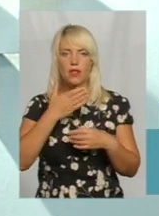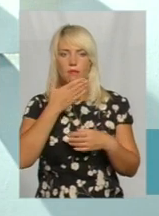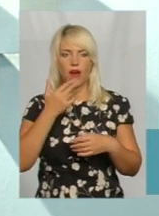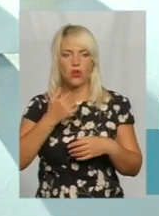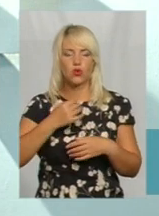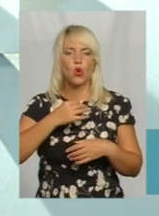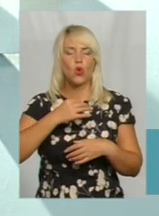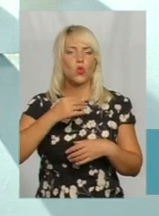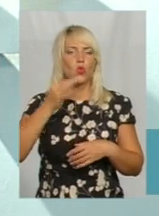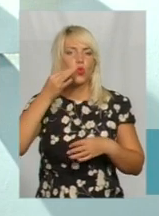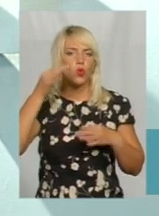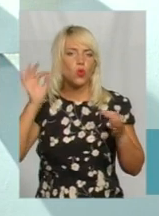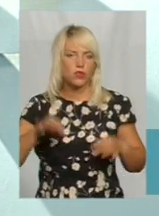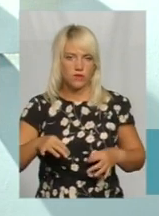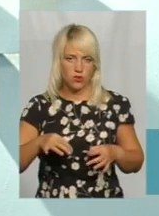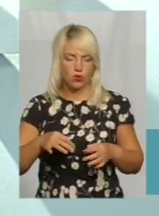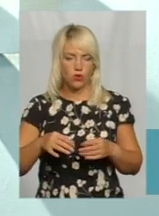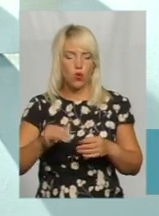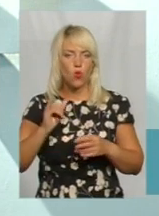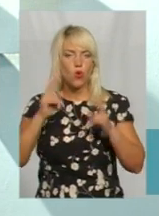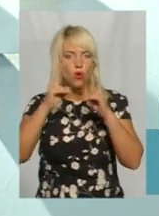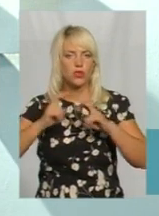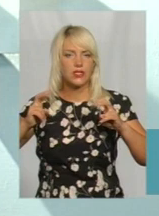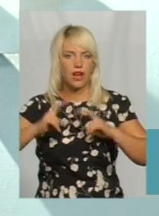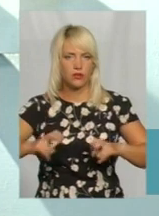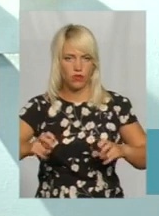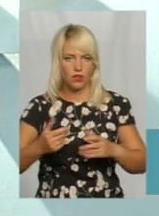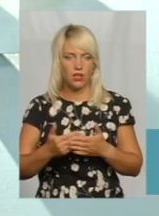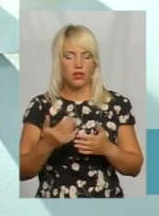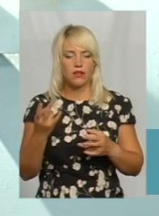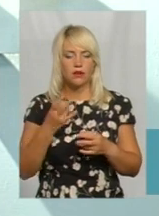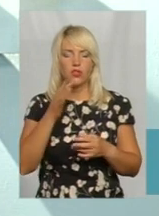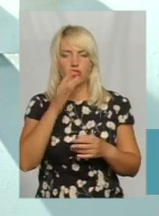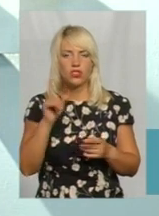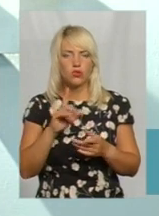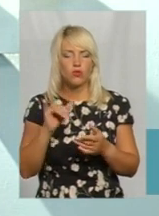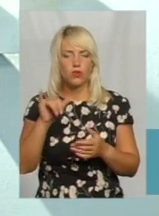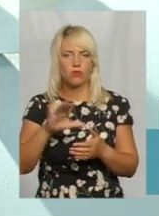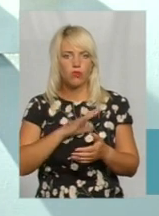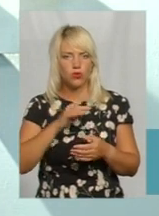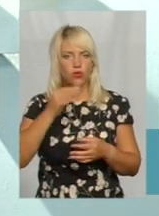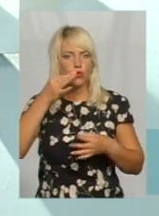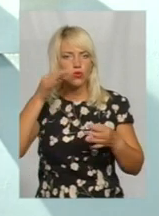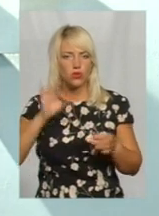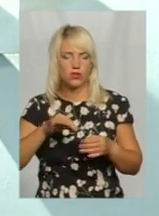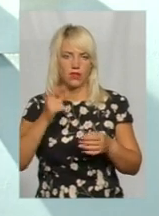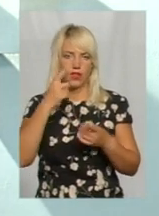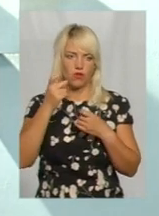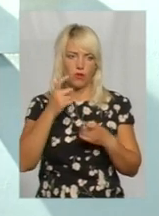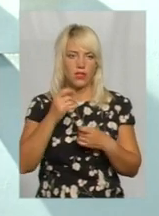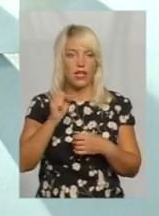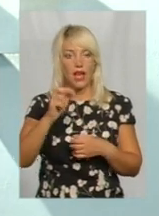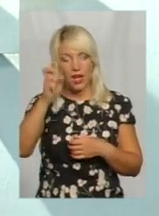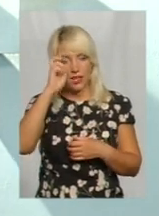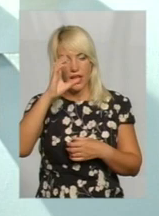розслідувань. Вони не мають досвіду. Це потрібно якийсь час, поки вони накопечуть досвід, інформацію і все. А